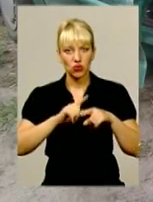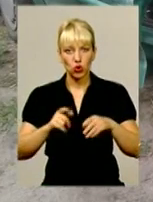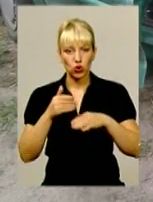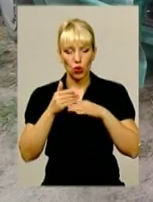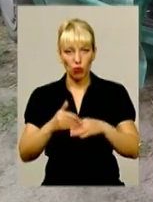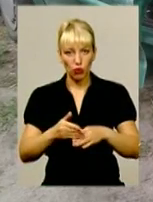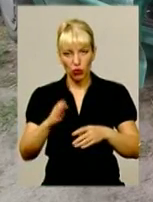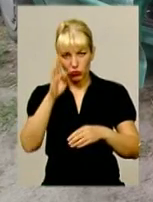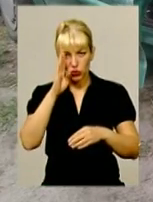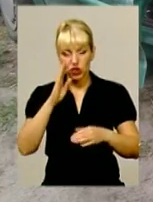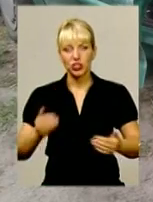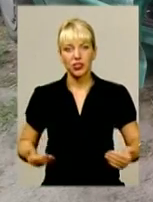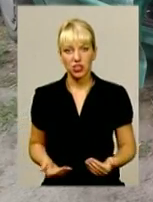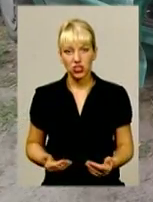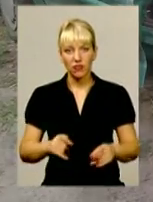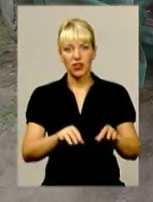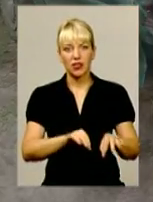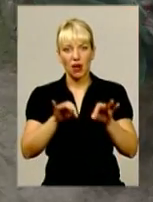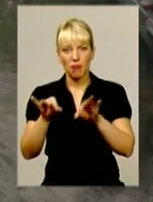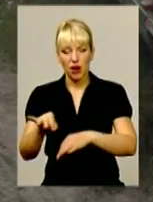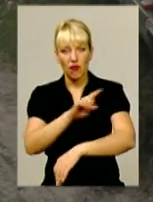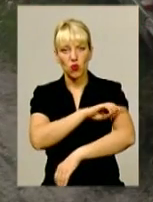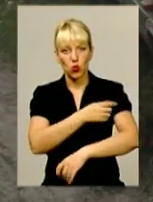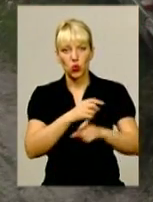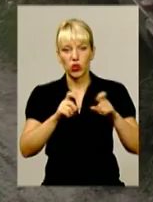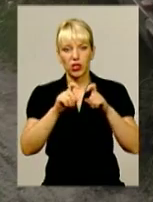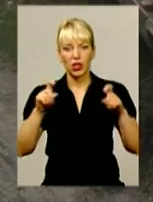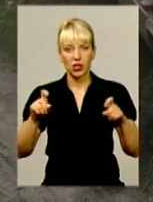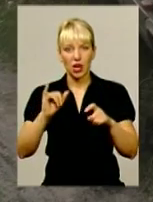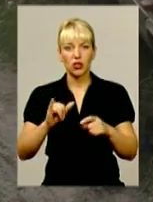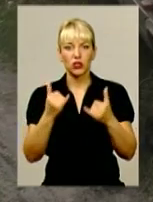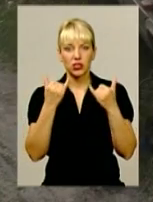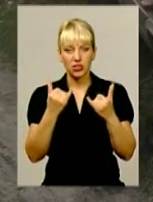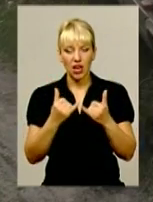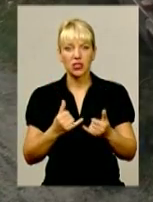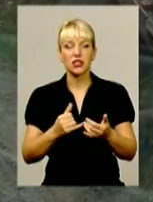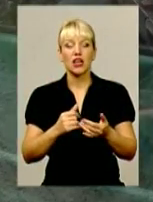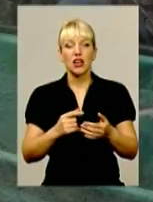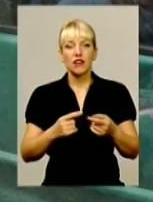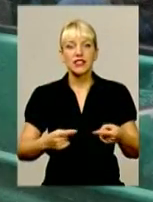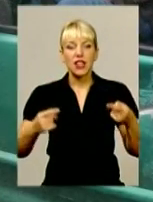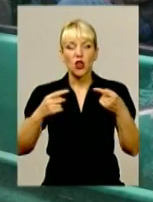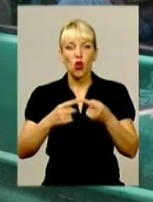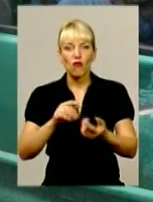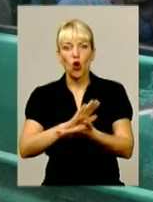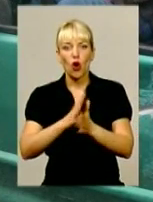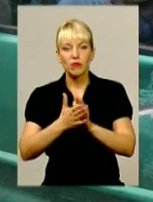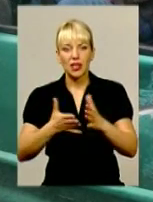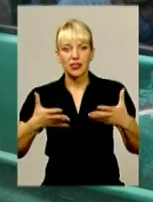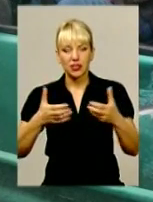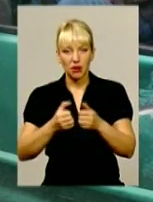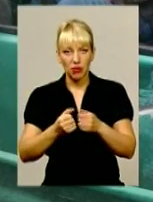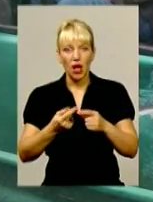Згодом медики швидкої доправили потерпілого до лікарні. Наразі правоохоронці встановлюють обставини ДТП. Попередня причина аварії –